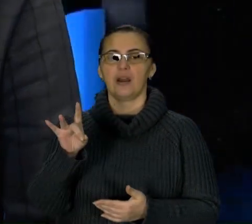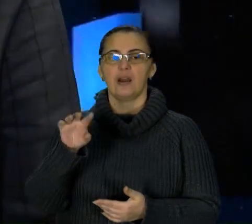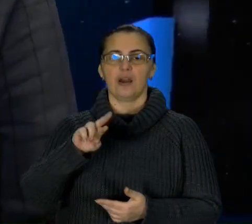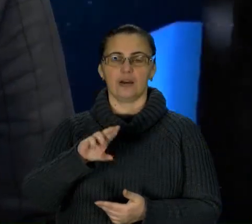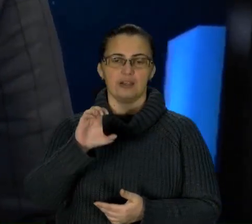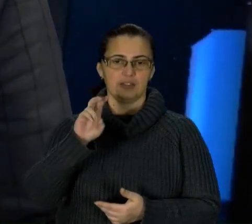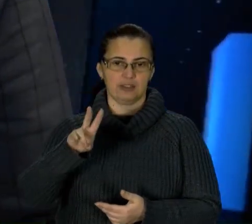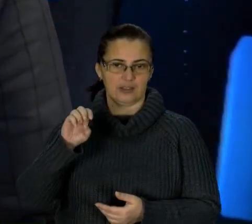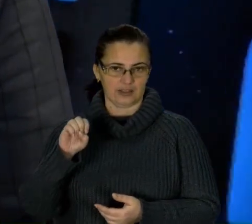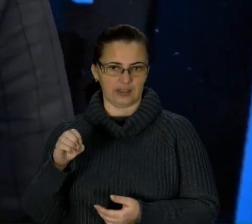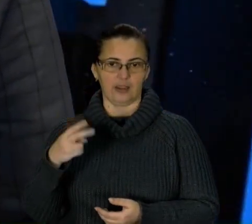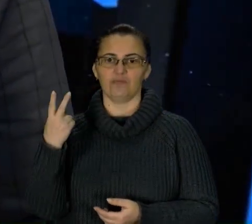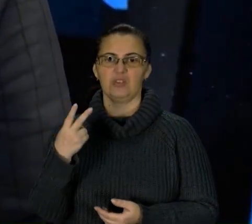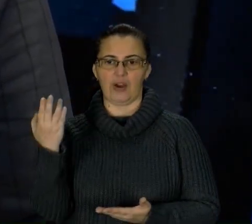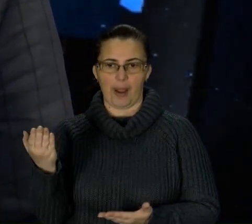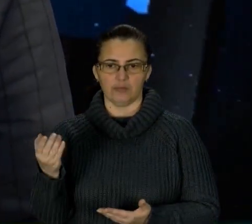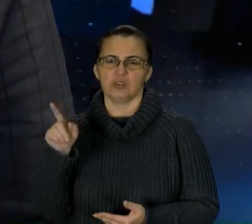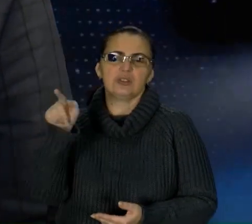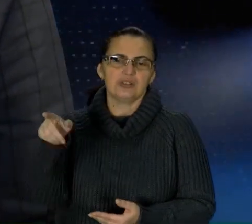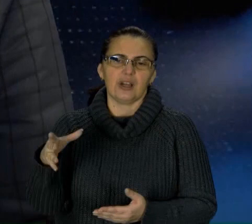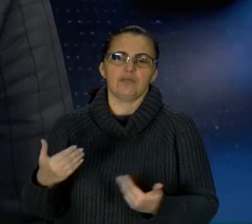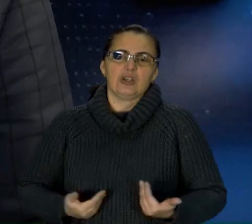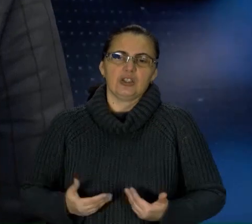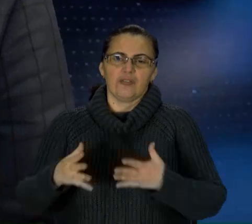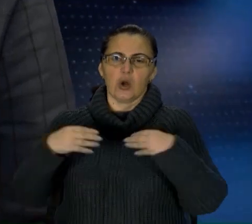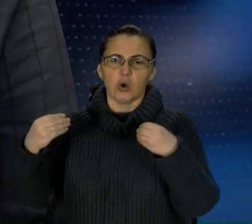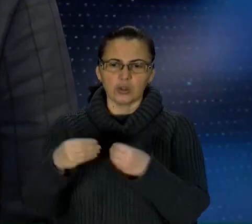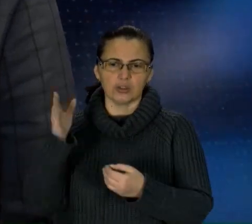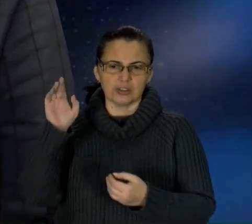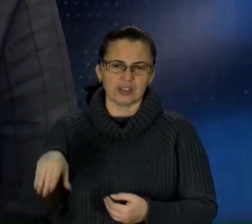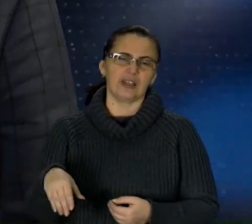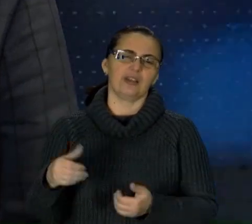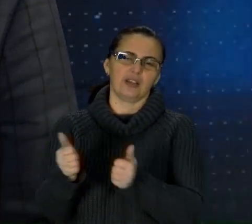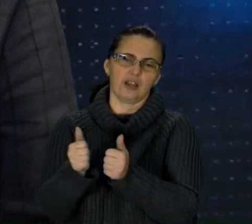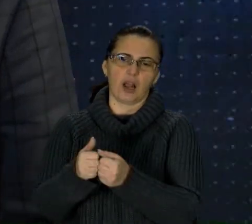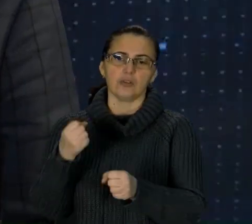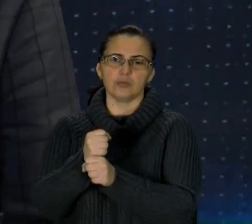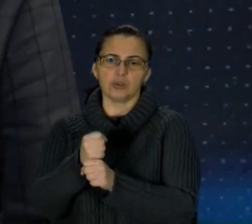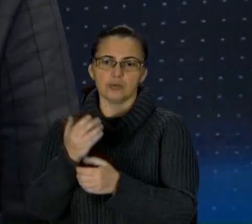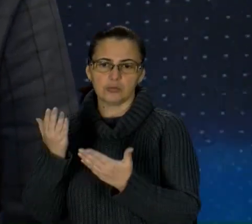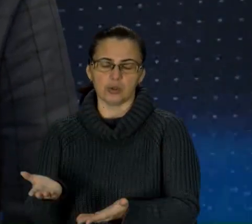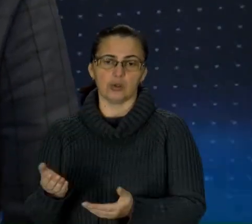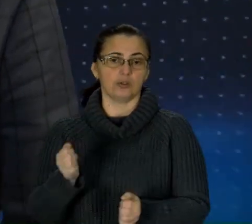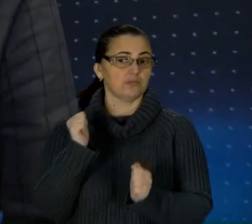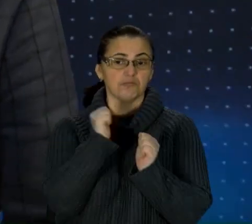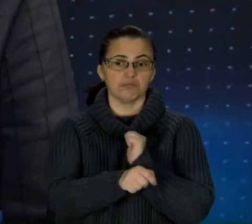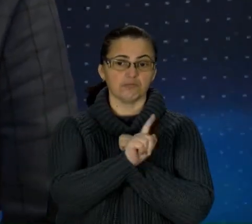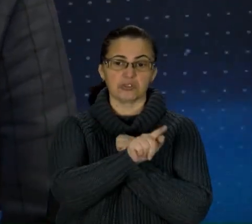цільово хочуть, тому що вони там проживають родиною цілою, тому що близько робота. Тут кожному